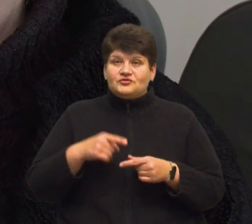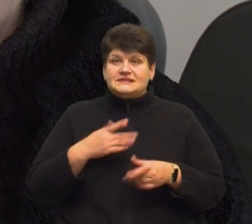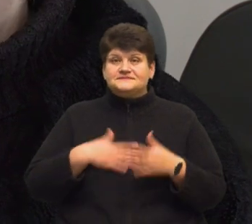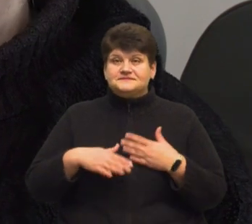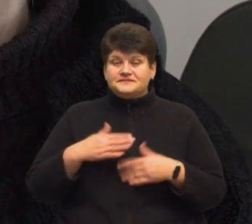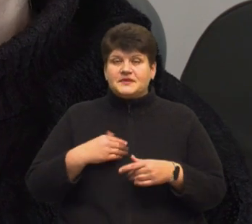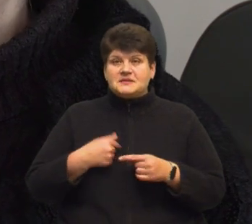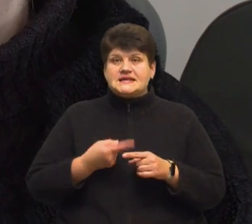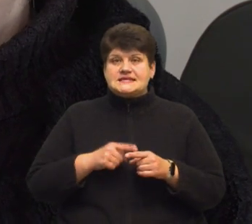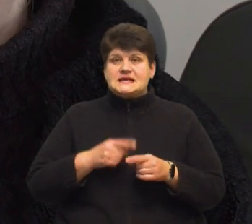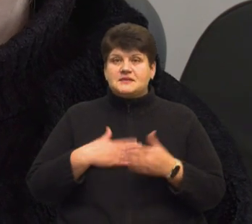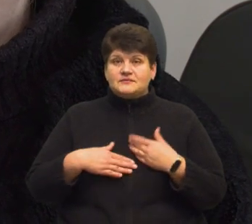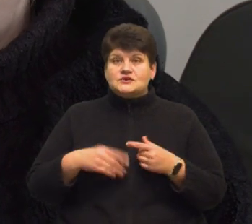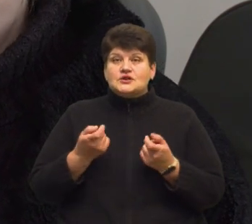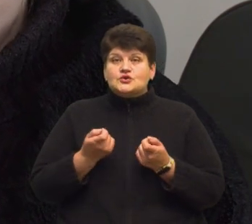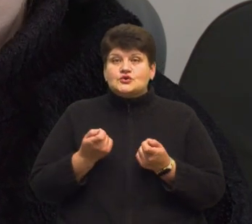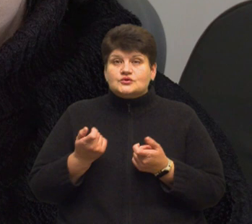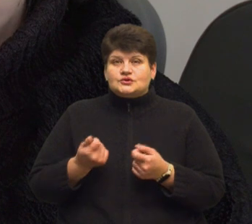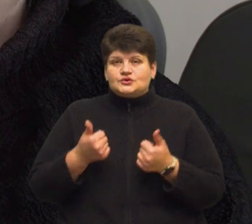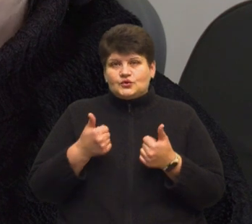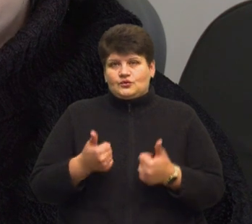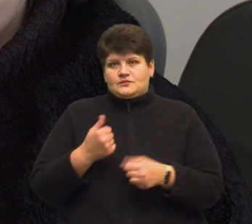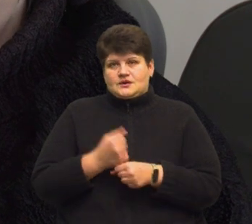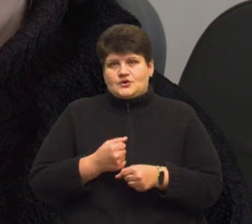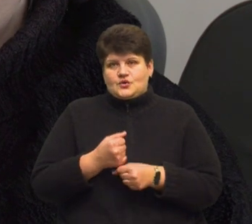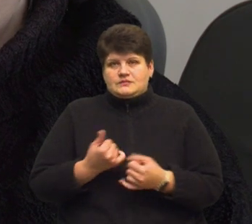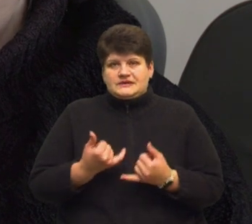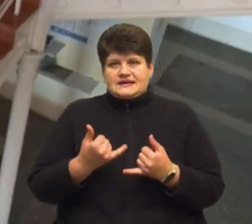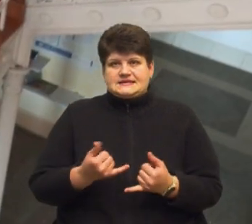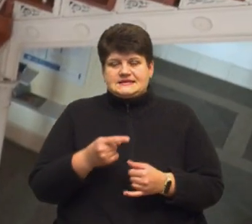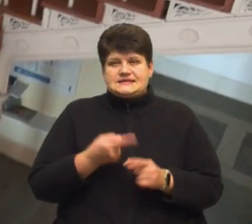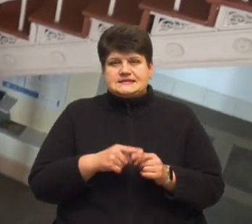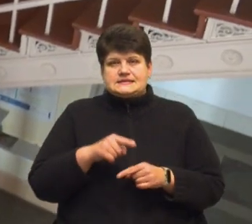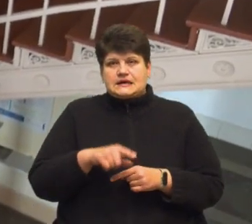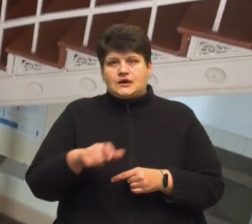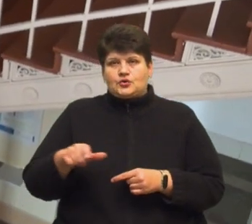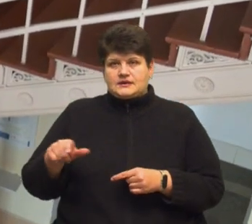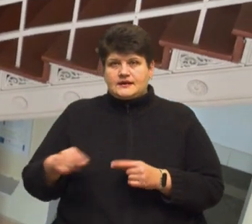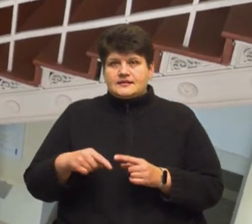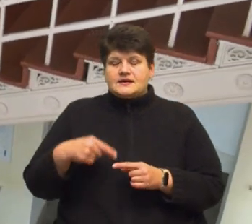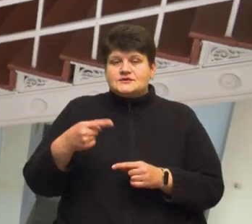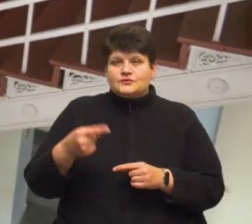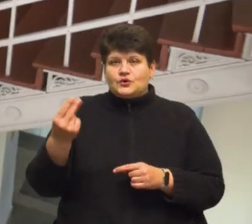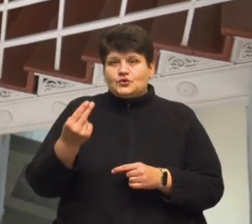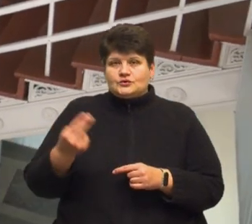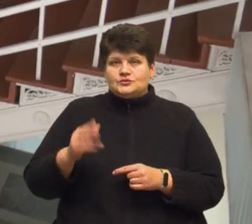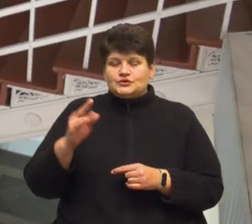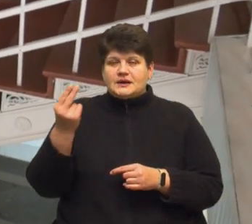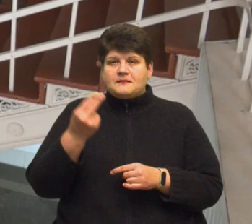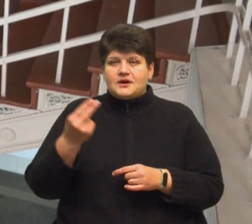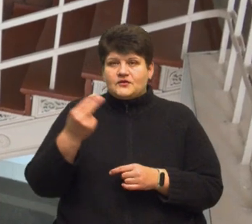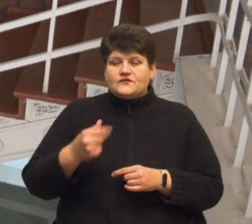мені це приємно, що я щось теж добре роблю для цих людей. Наступним художниця малюватиме портрет